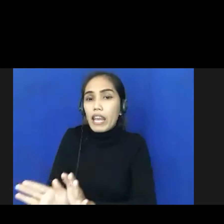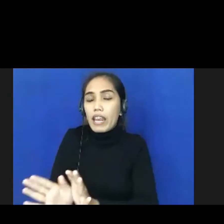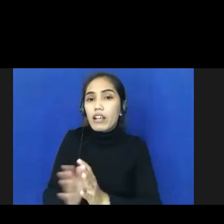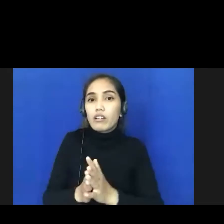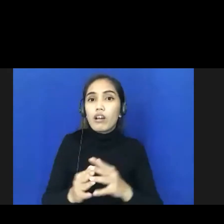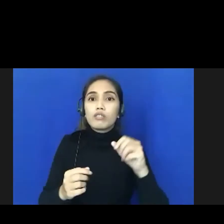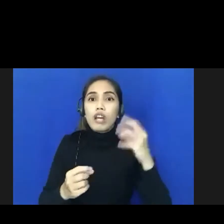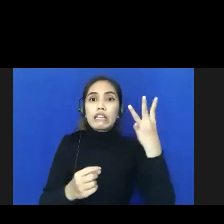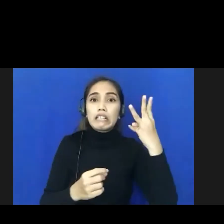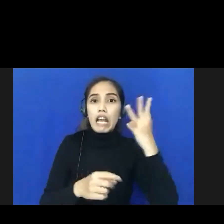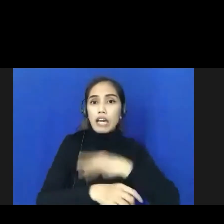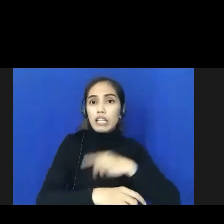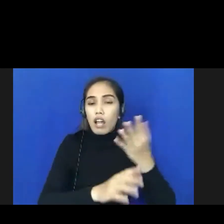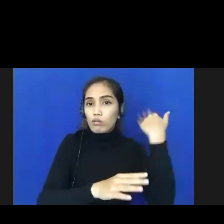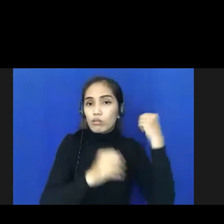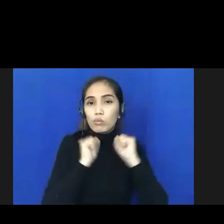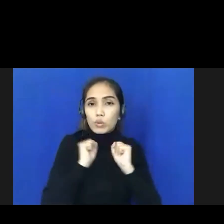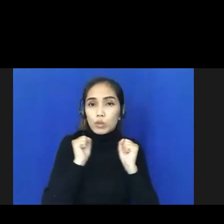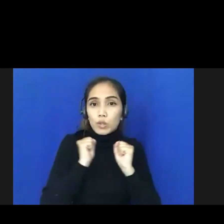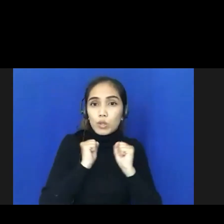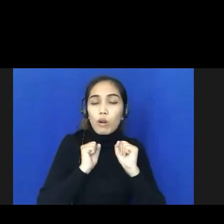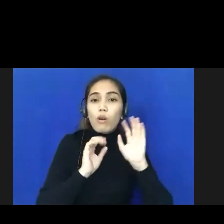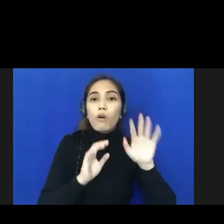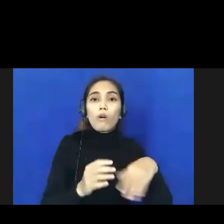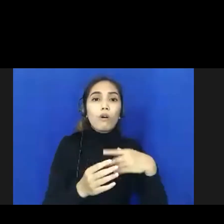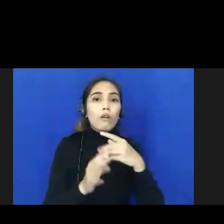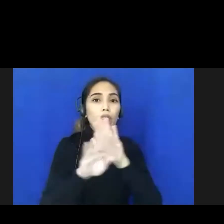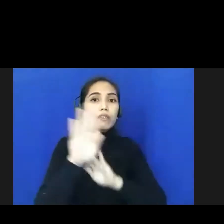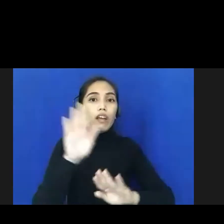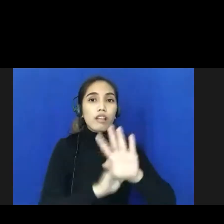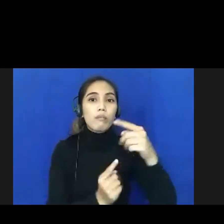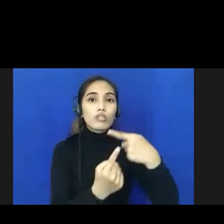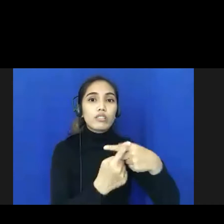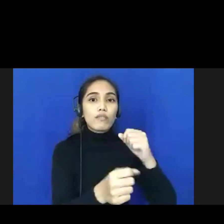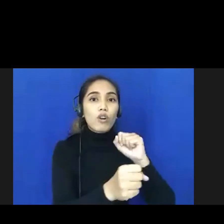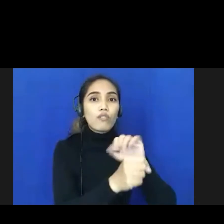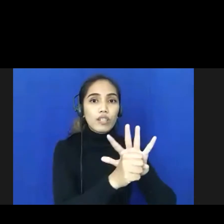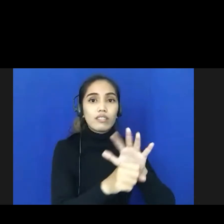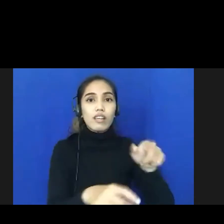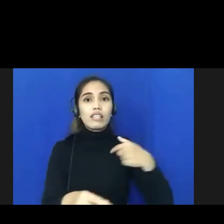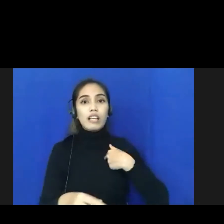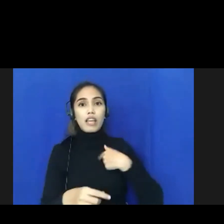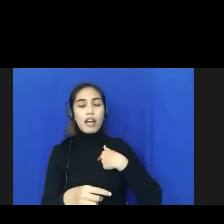gigil dan ternyata terkonfirmasi positif jadi saya juga harus apa namanya